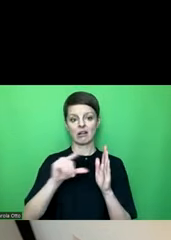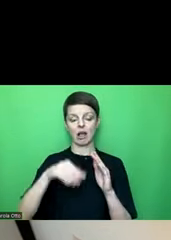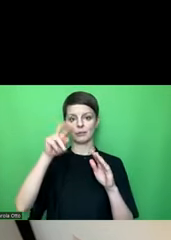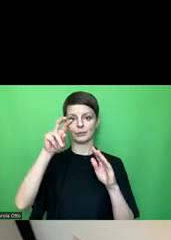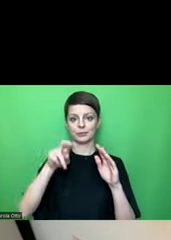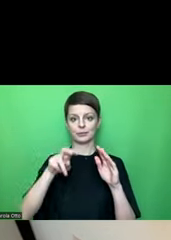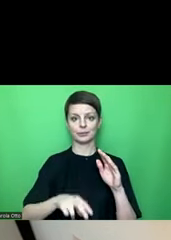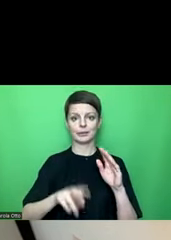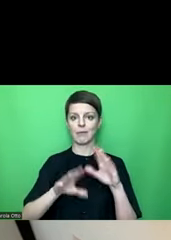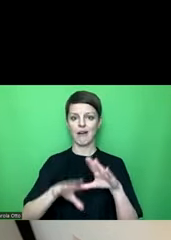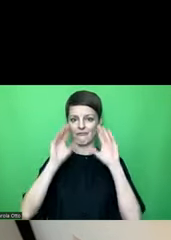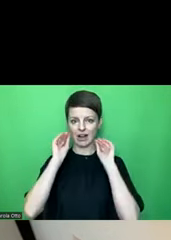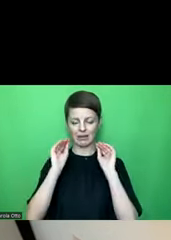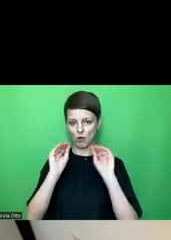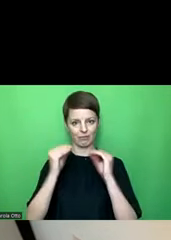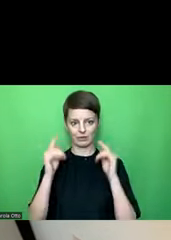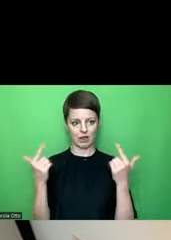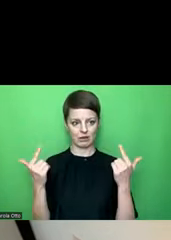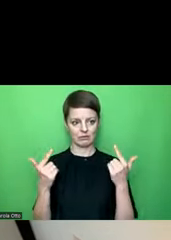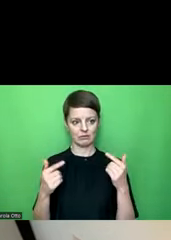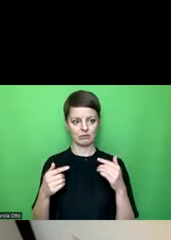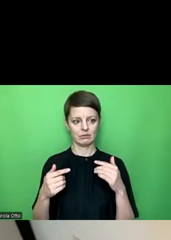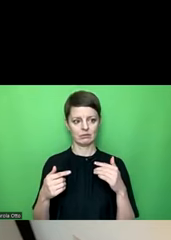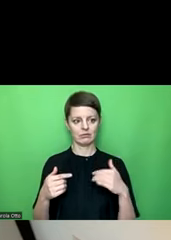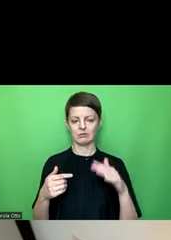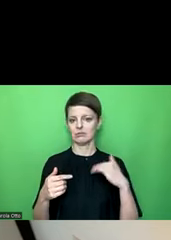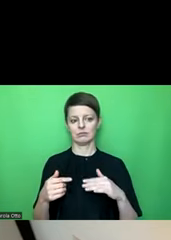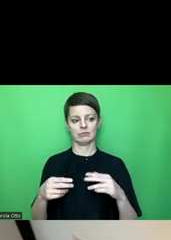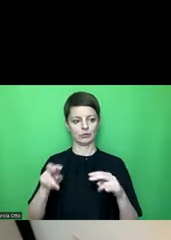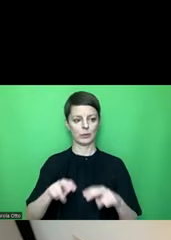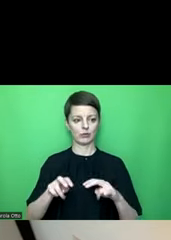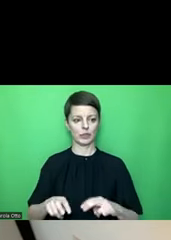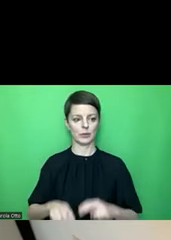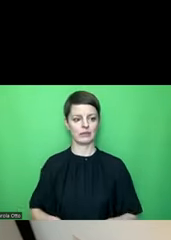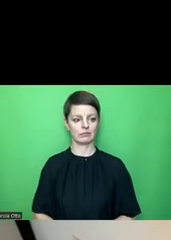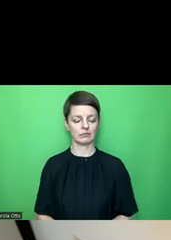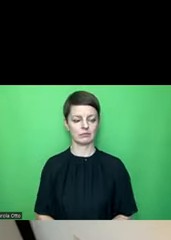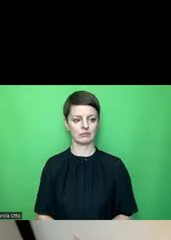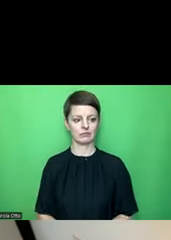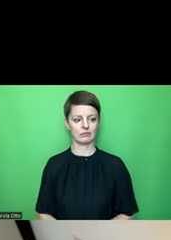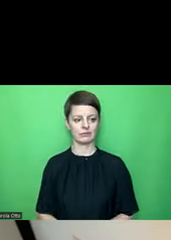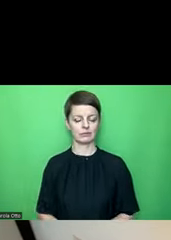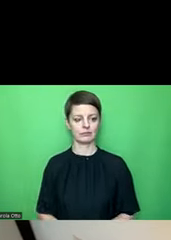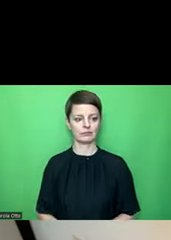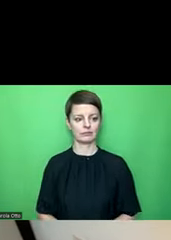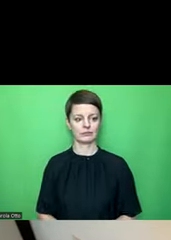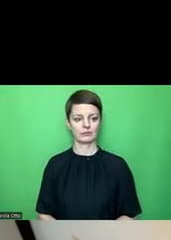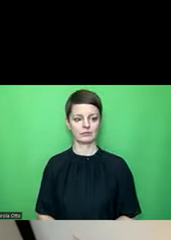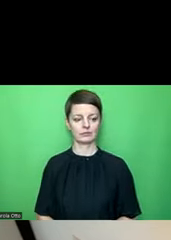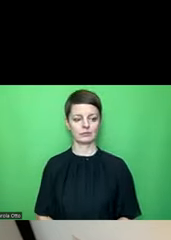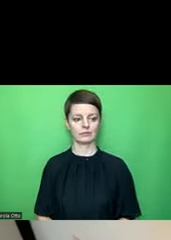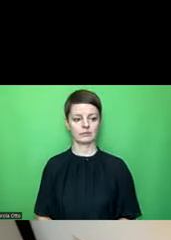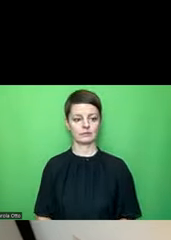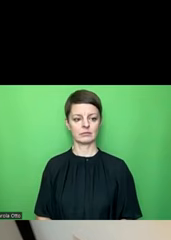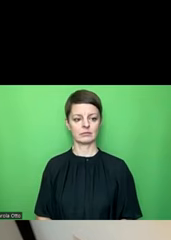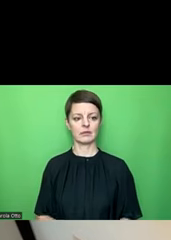es wahrzunehmen. A5, Kopfzeilen, A6, A7, A8, Kopfzeilen-Element, bearbeitbar, Winter,